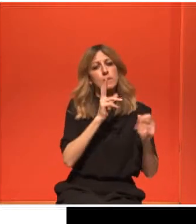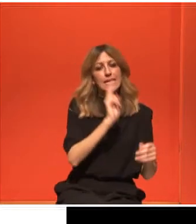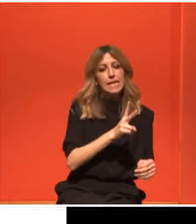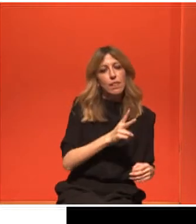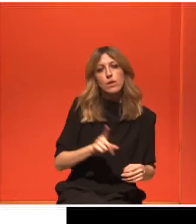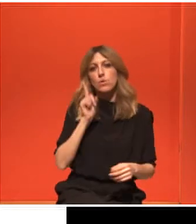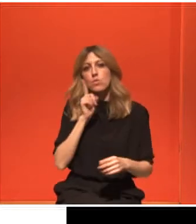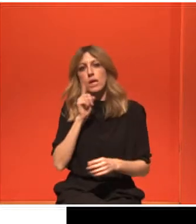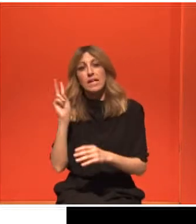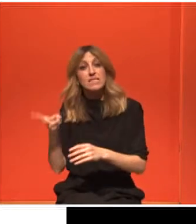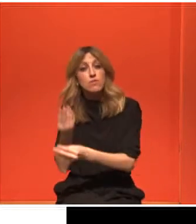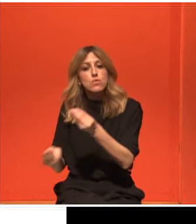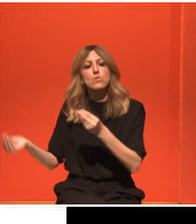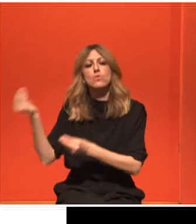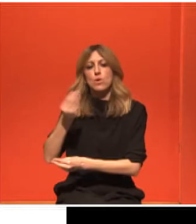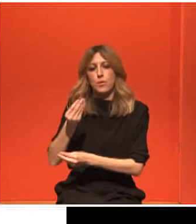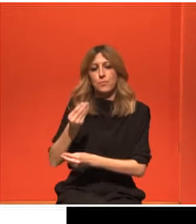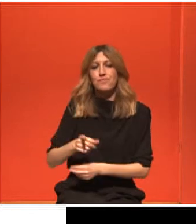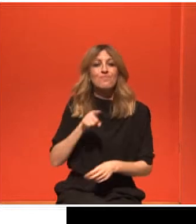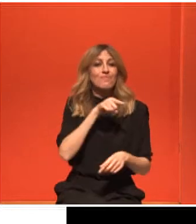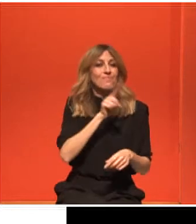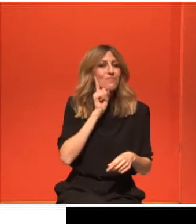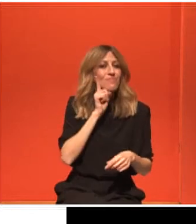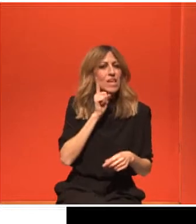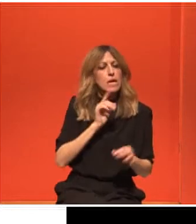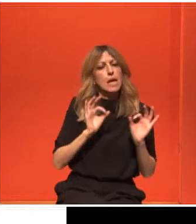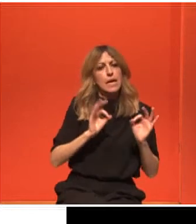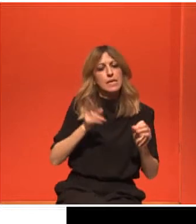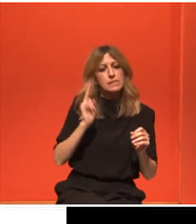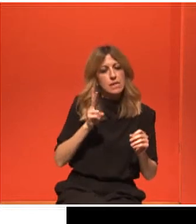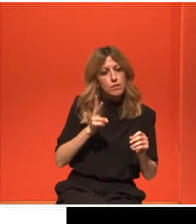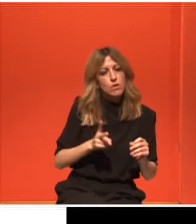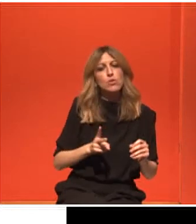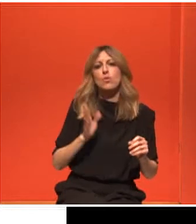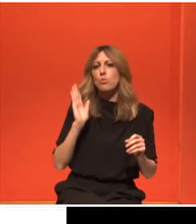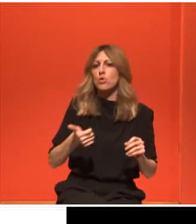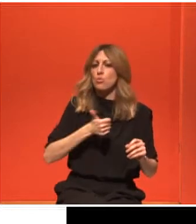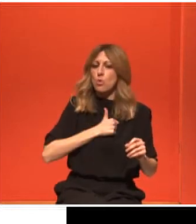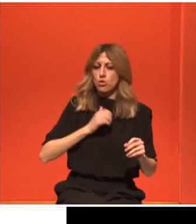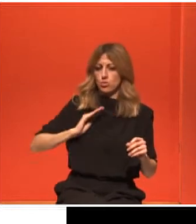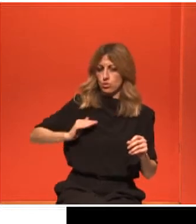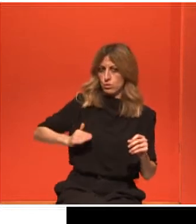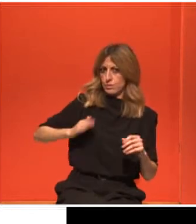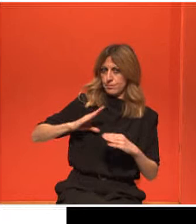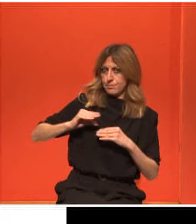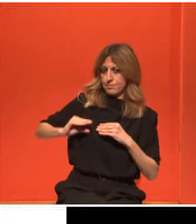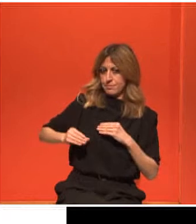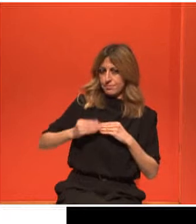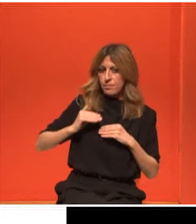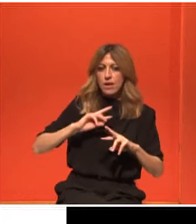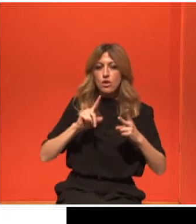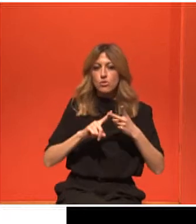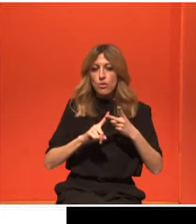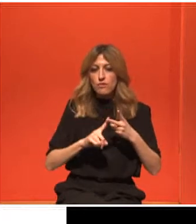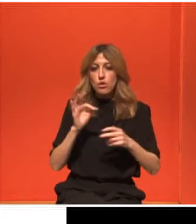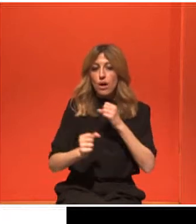χρειάζεται είναι αυτοπαρακολούθηση του μαστού, κλινική εξέταση κάθε χρόνο μετά τα 40 και ψηφιακή μαστογραφία κάθε χρόνο μετά τα